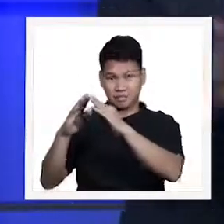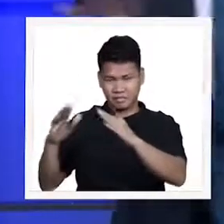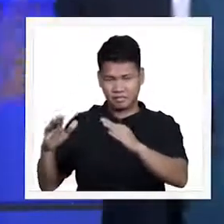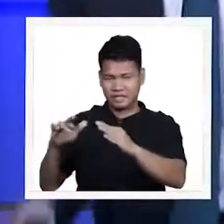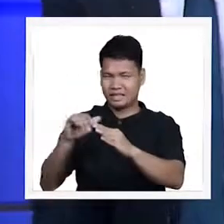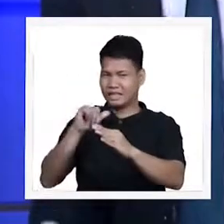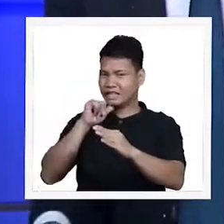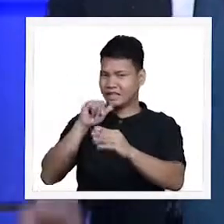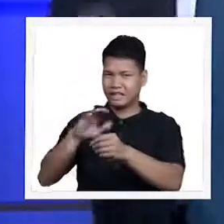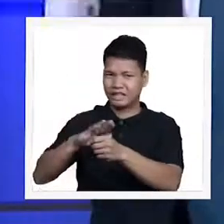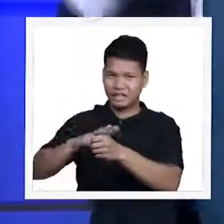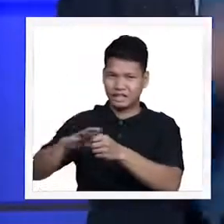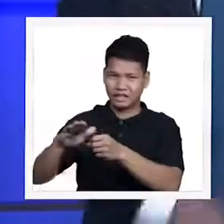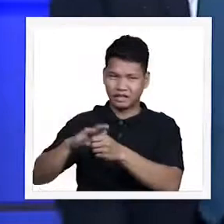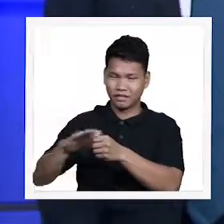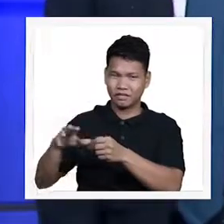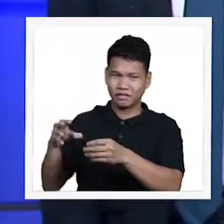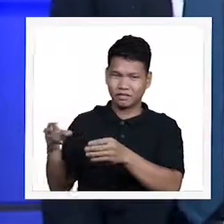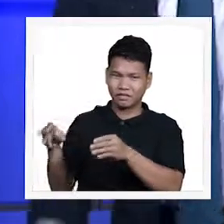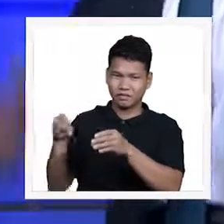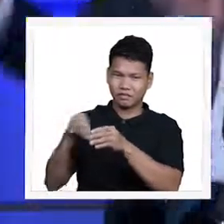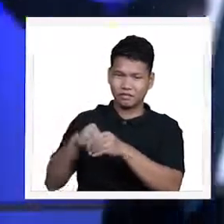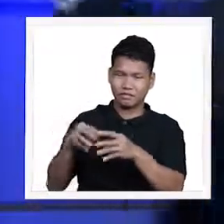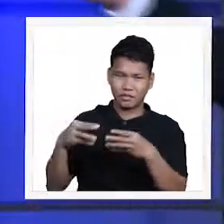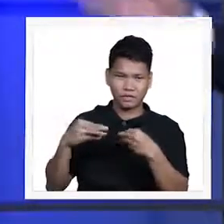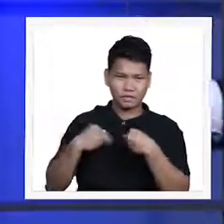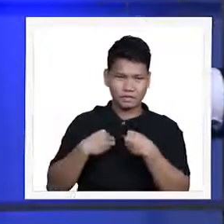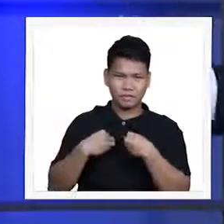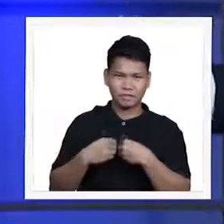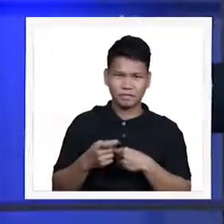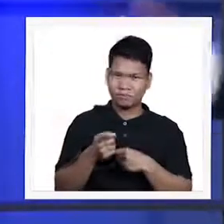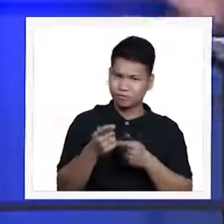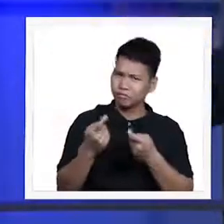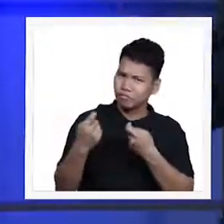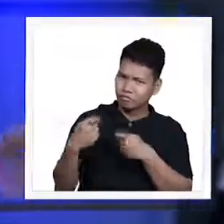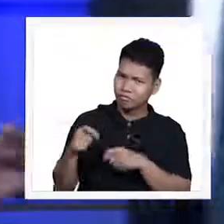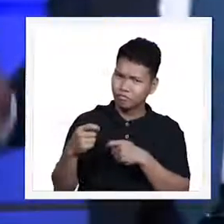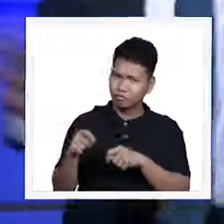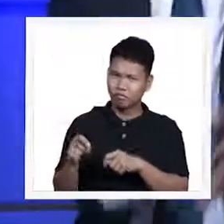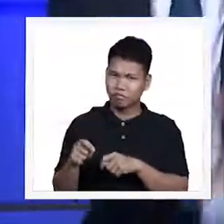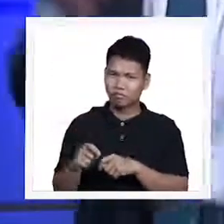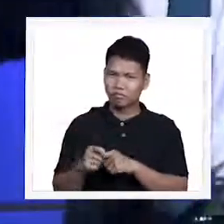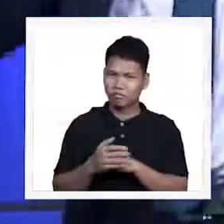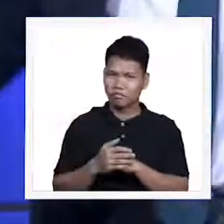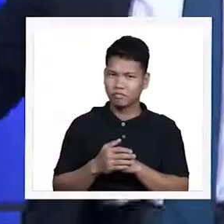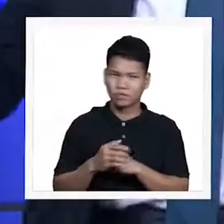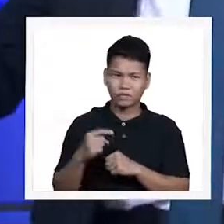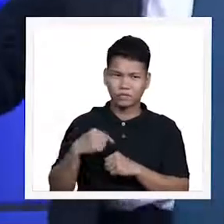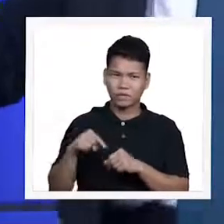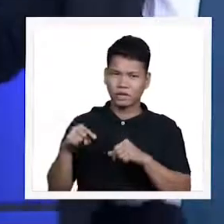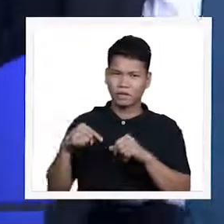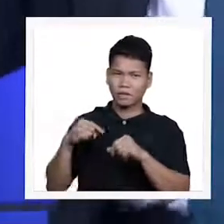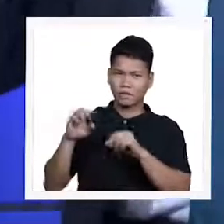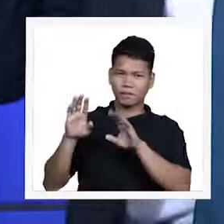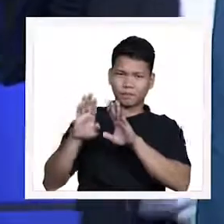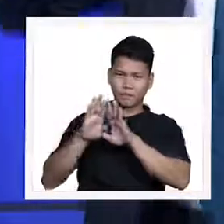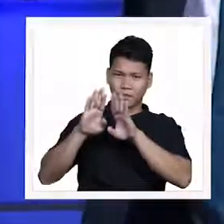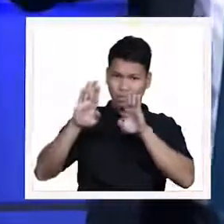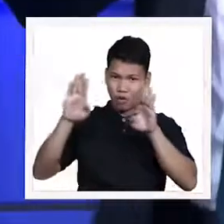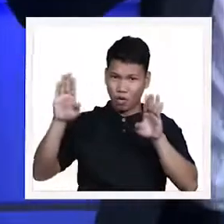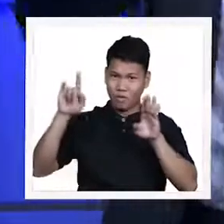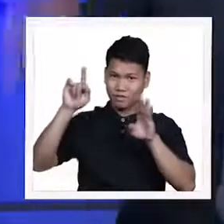room to receive it subukan ako ninyo kung titignan ninyo bubuksan ko ang